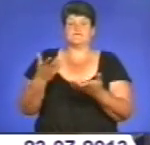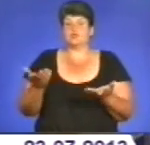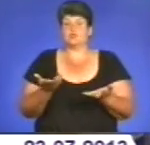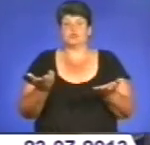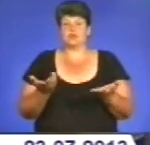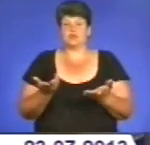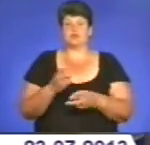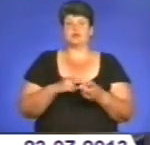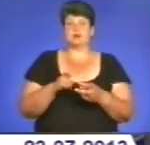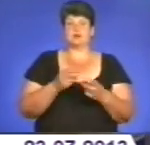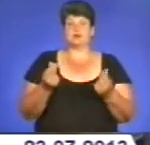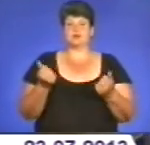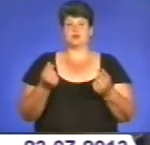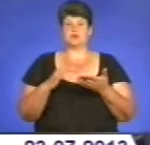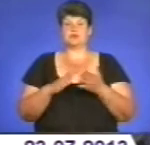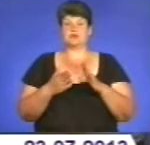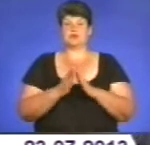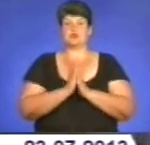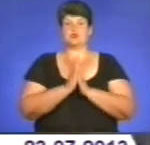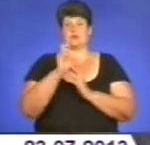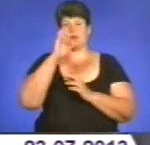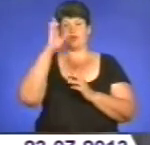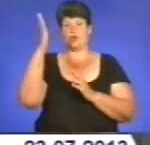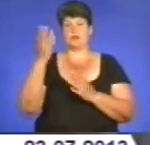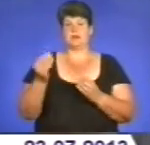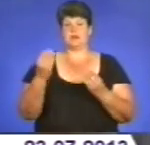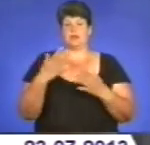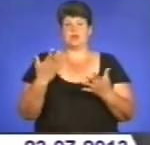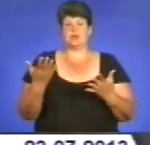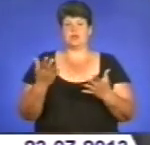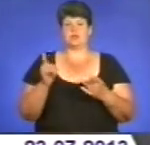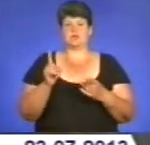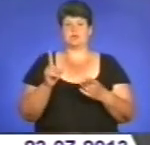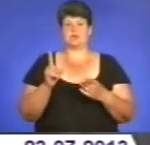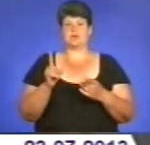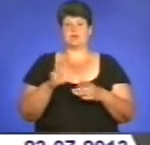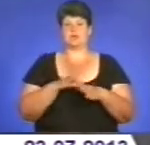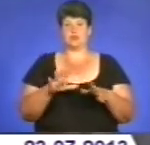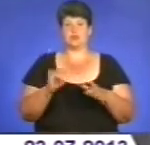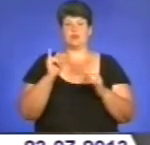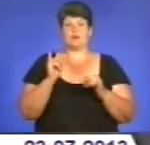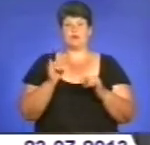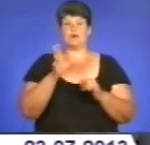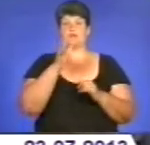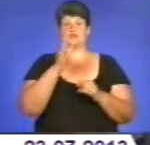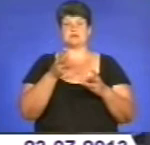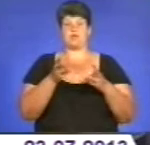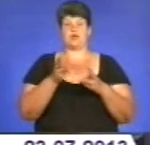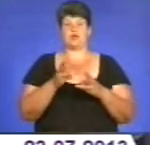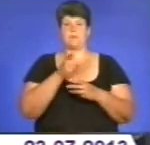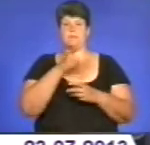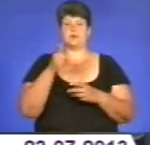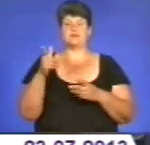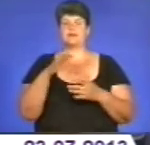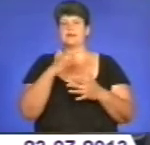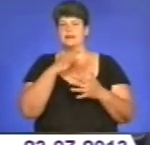по ситуації і просити Бога, щоб не дай Борис, щоб щось не вийшло з гаду під час опального сезону. Є багато